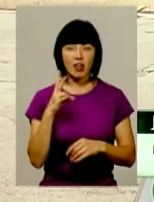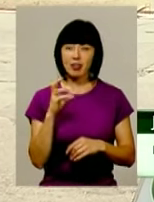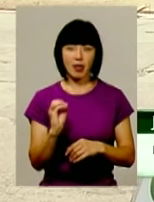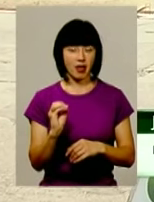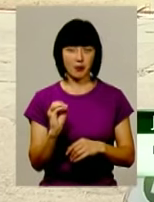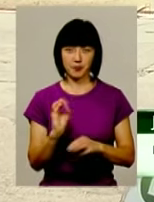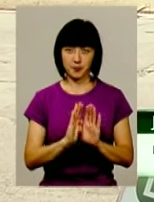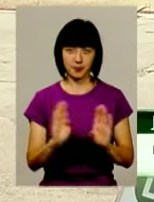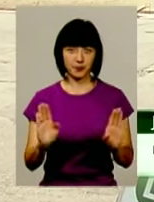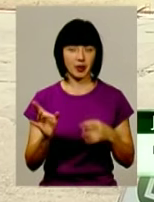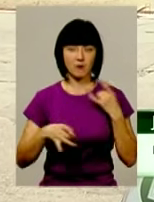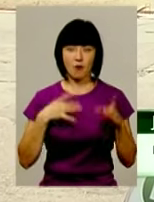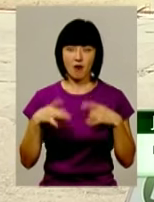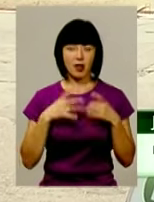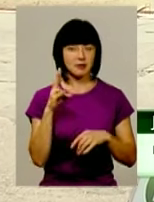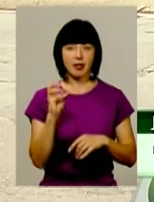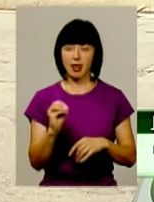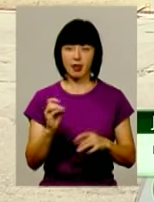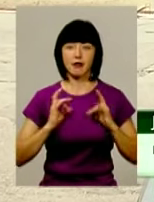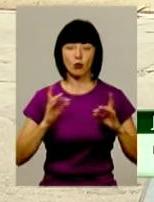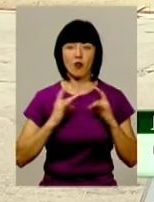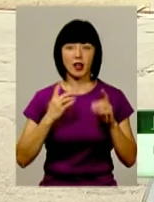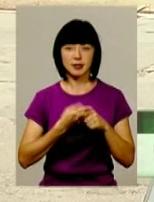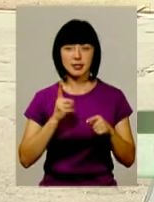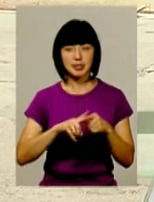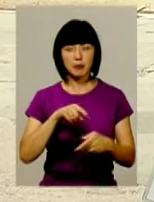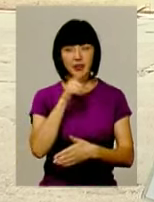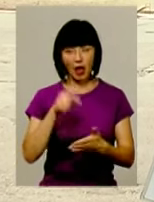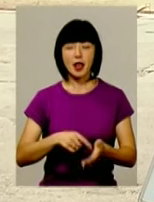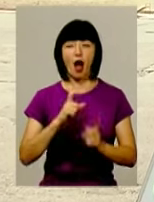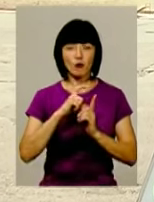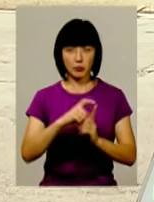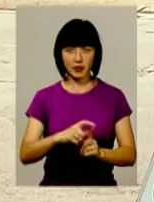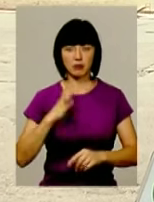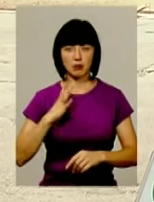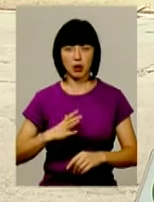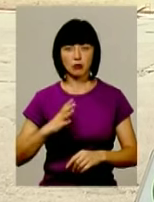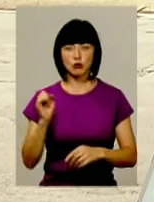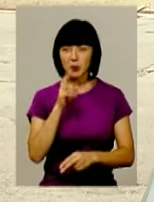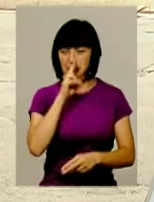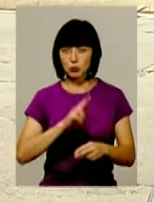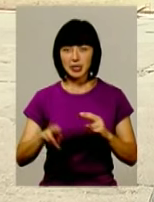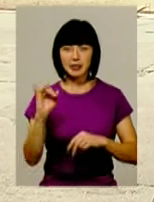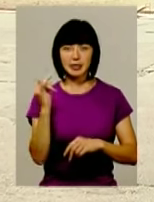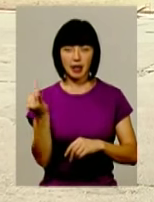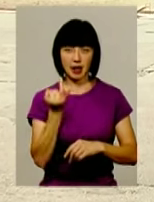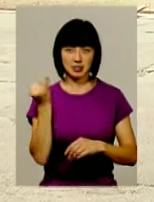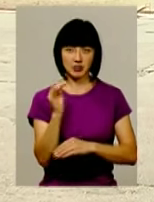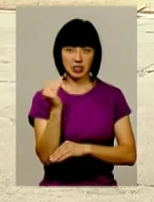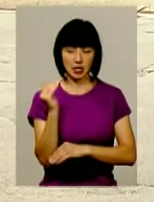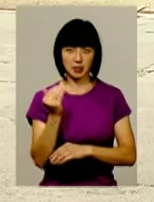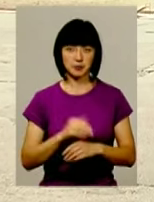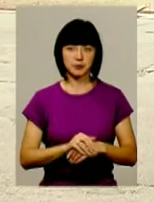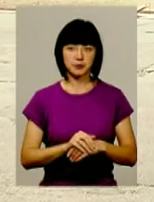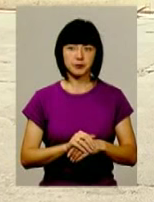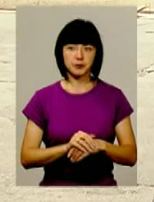нервуватись, не дратуватись на ці всі питання, а відповідати, щоб не загубити в дитини інтерес. Тобто,